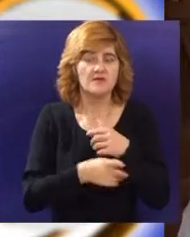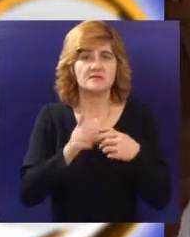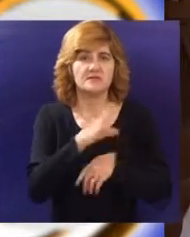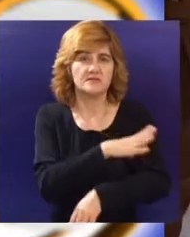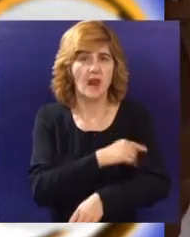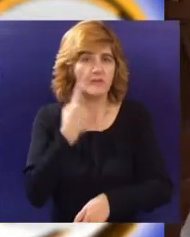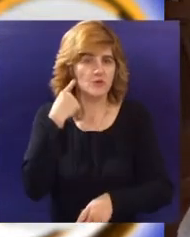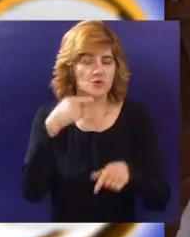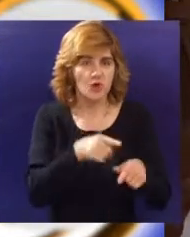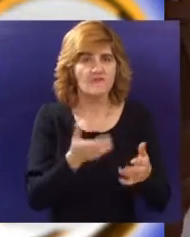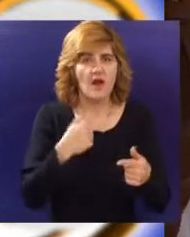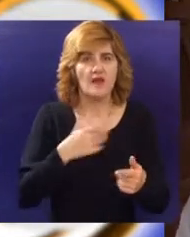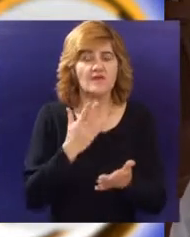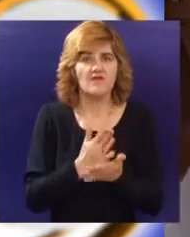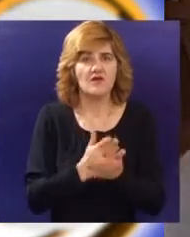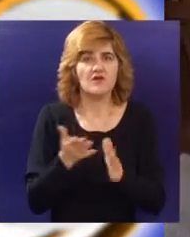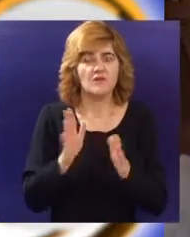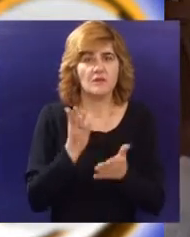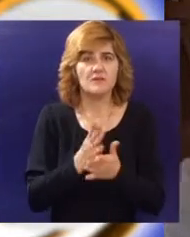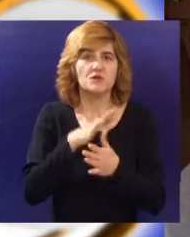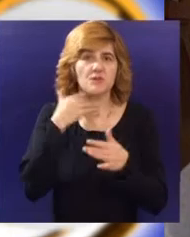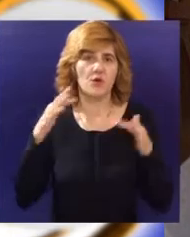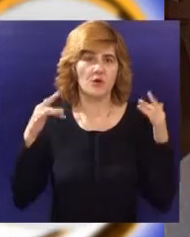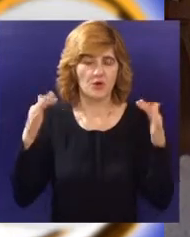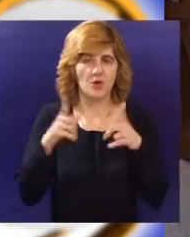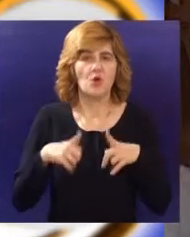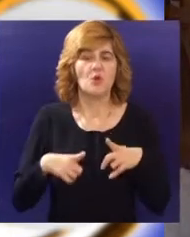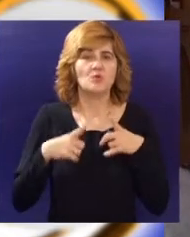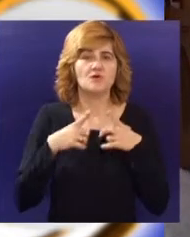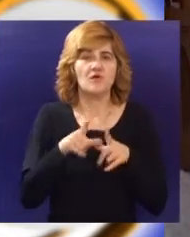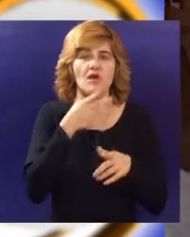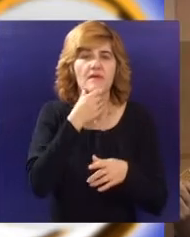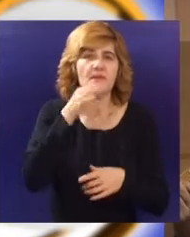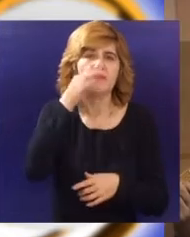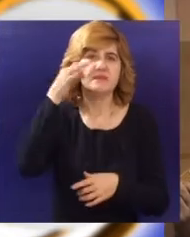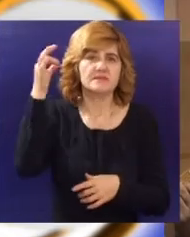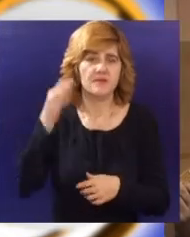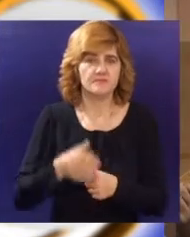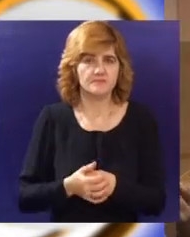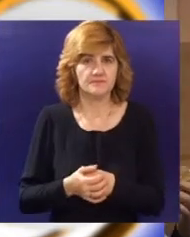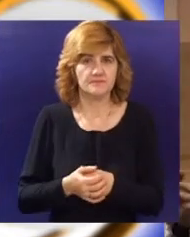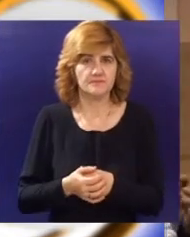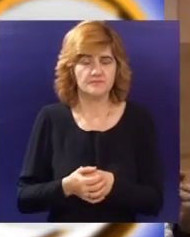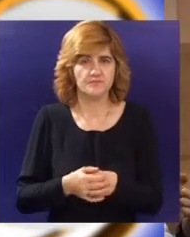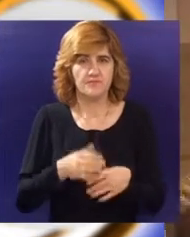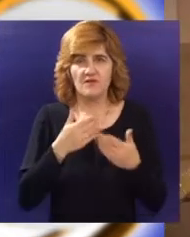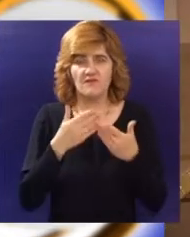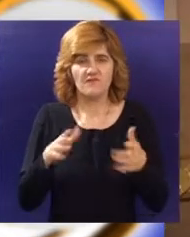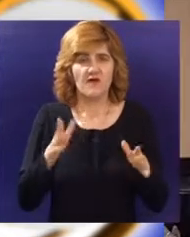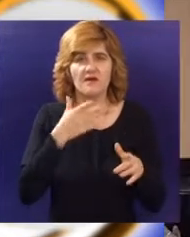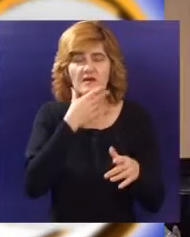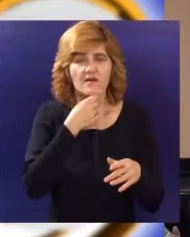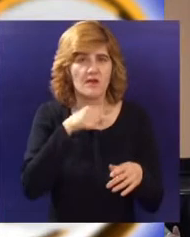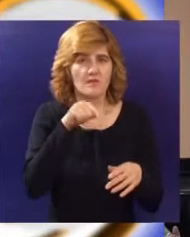sluša, ali nadam se da posle ova koncerta da će svi slušati i uživati uzabine pesme. Veliki doprinos muzičkom